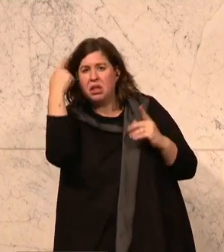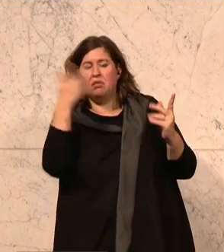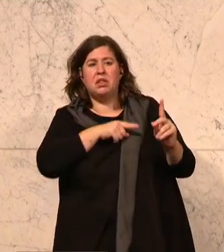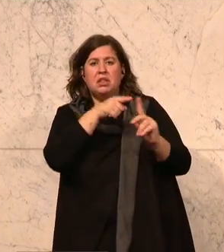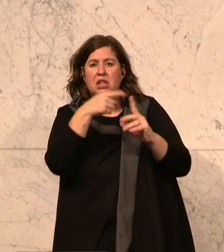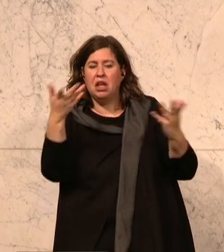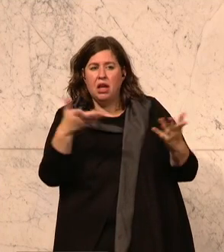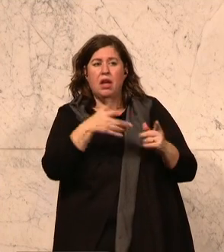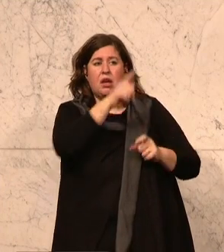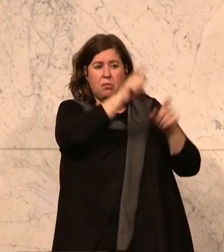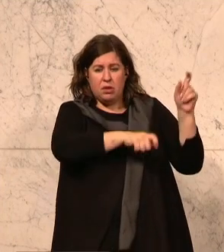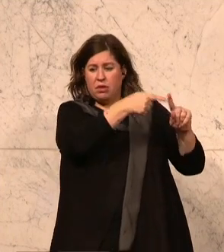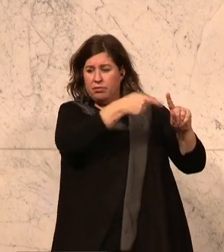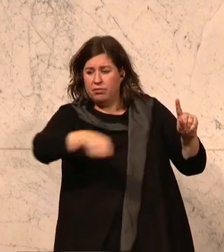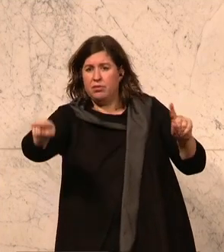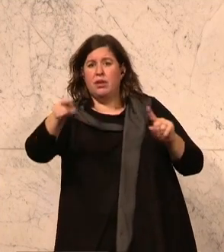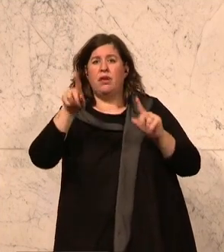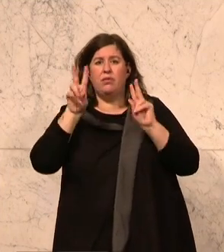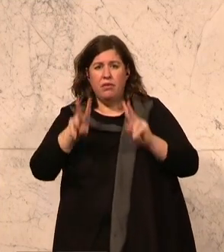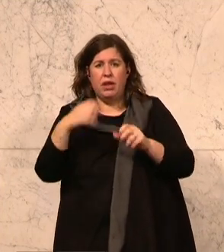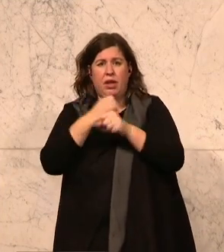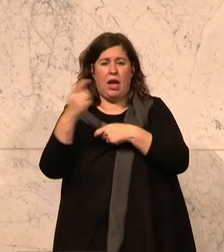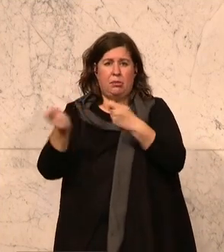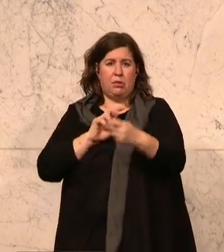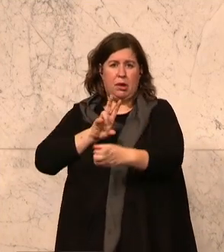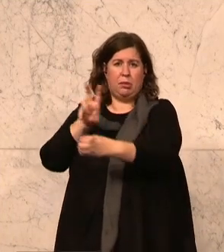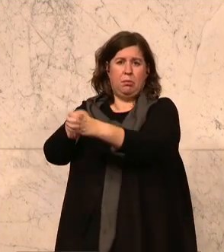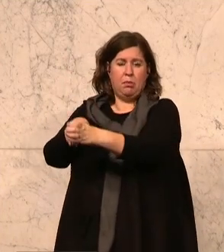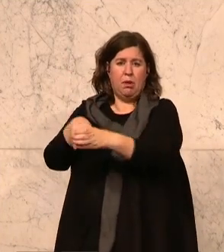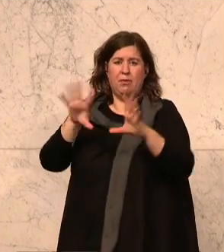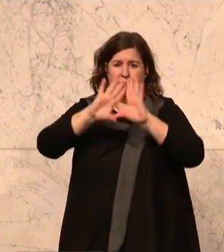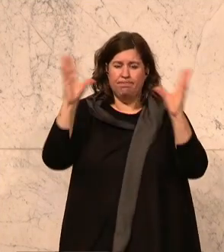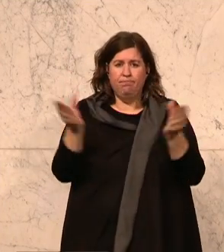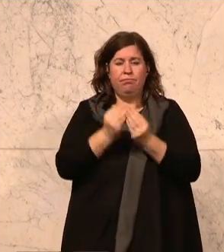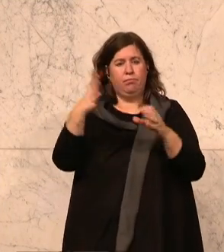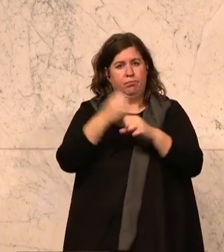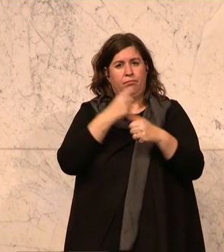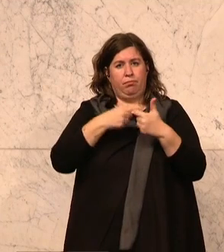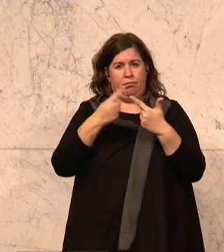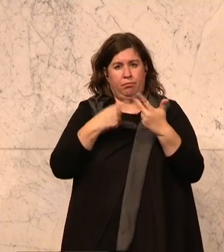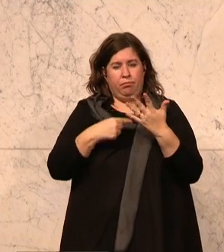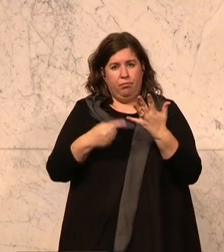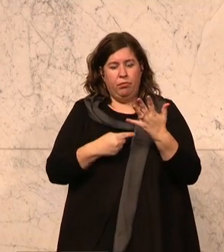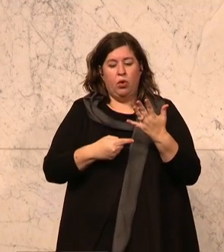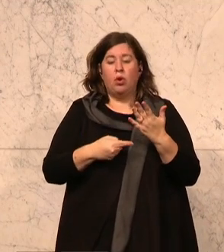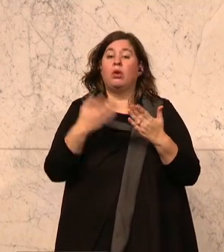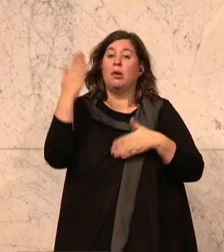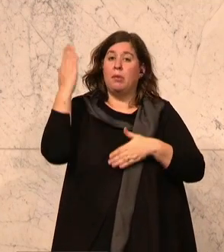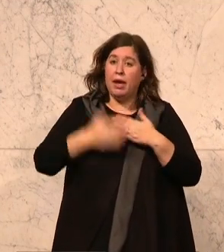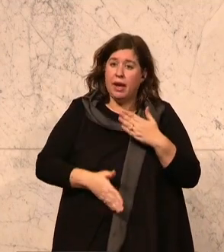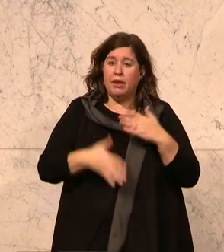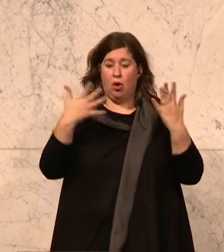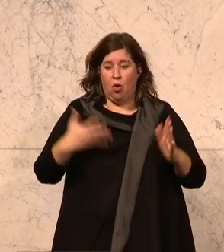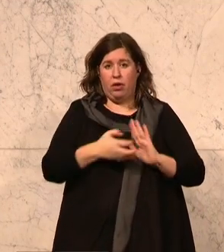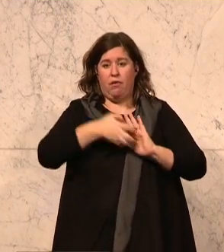kommen diese Menschen tatsächlich am Arbeitsmarkt unter, was ist der Erfolg insgesamt und so weiter. Am Ende des Tages verlängern wir